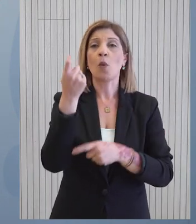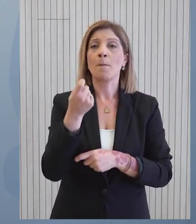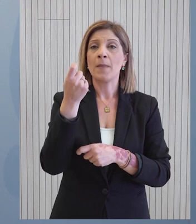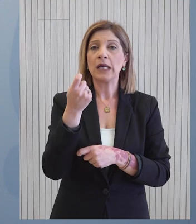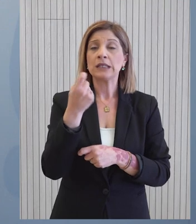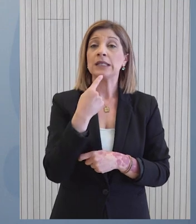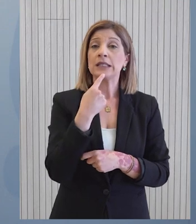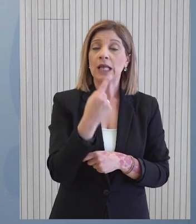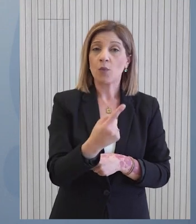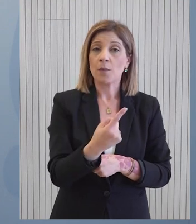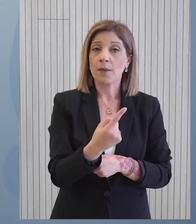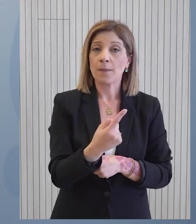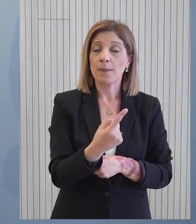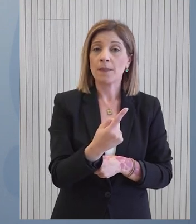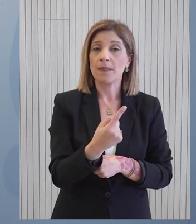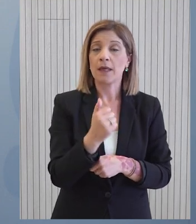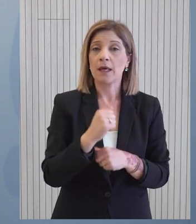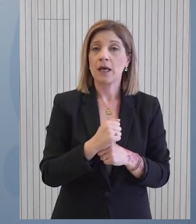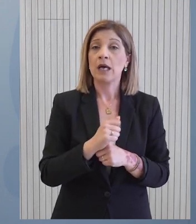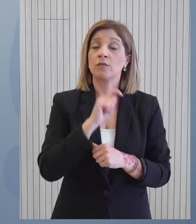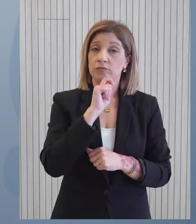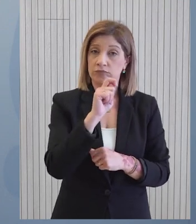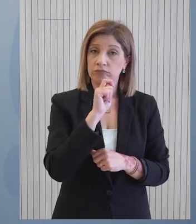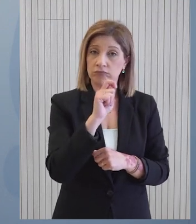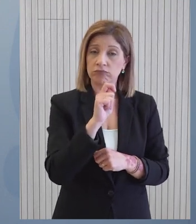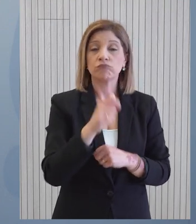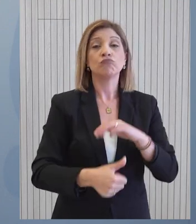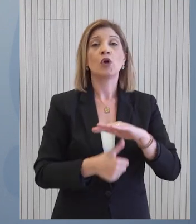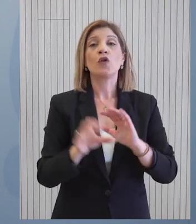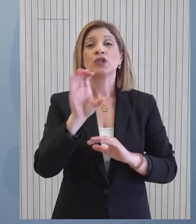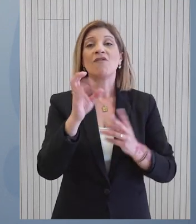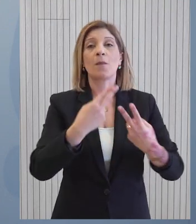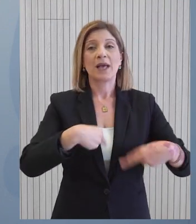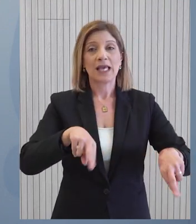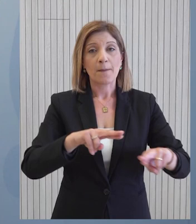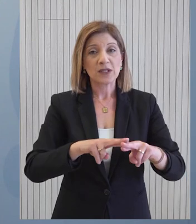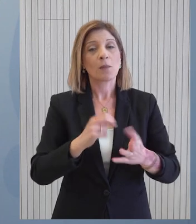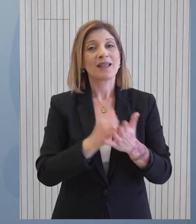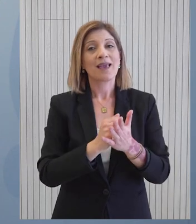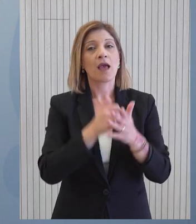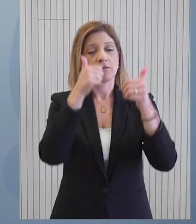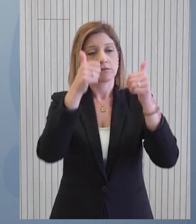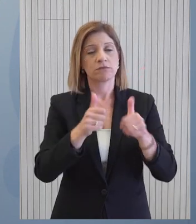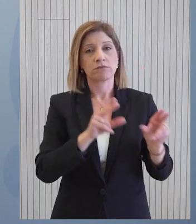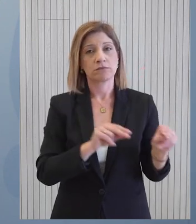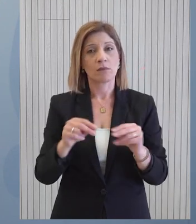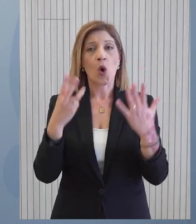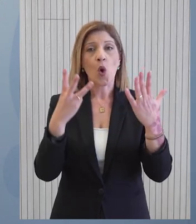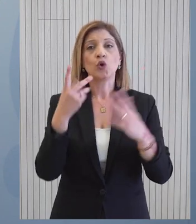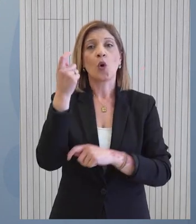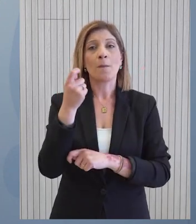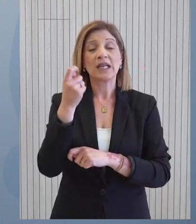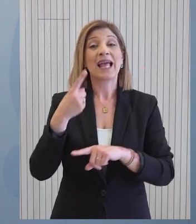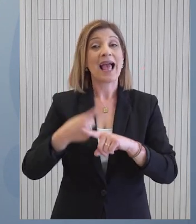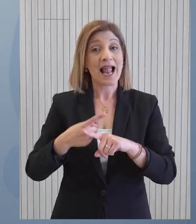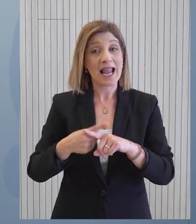Να πούμε εδώ ότι πέραν της αναφοράς της πρόεδρος της Ευρωπαϊκής Επιτροπής αλλά και της κοινής διακήρυξης της 8 Μαρτίου που η Ελλάδα,